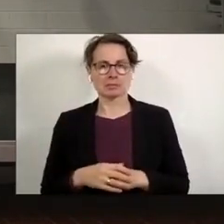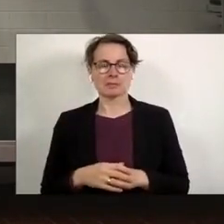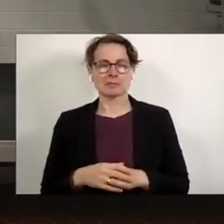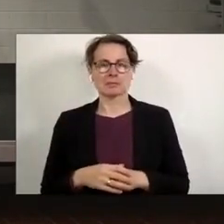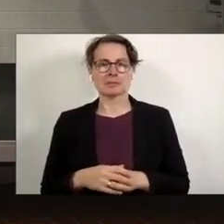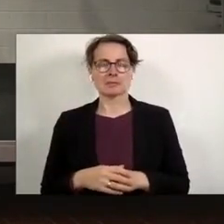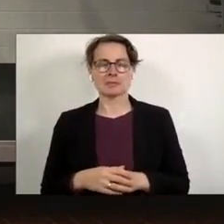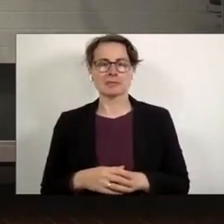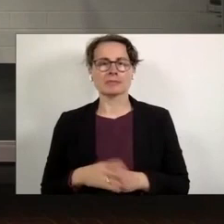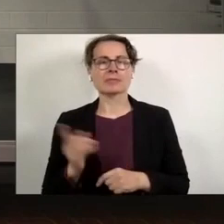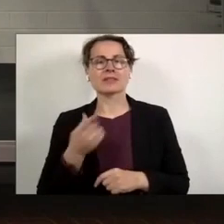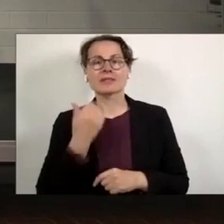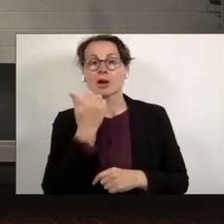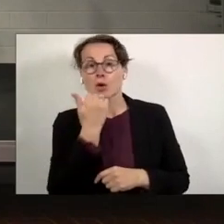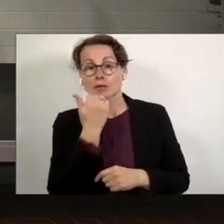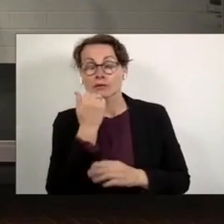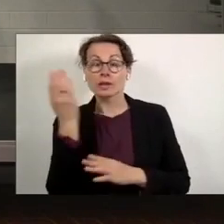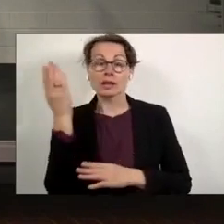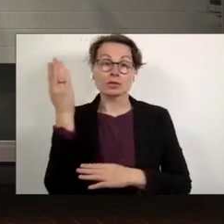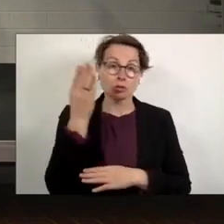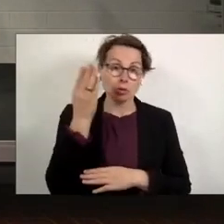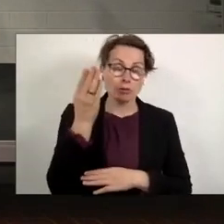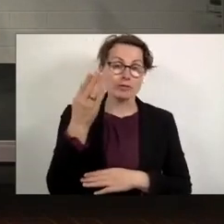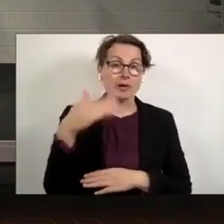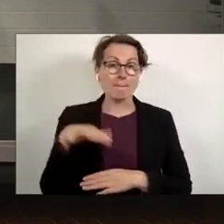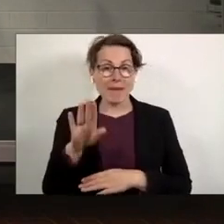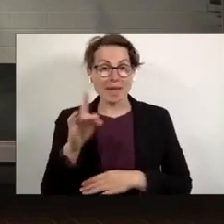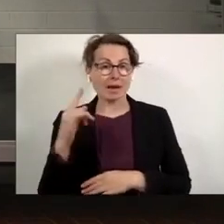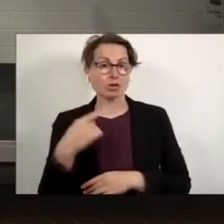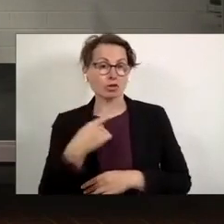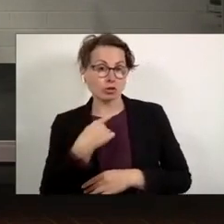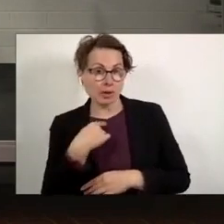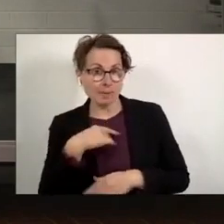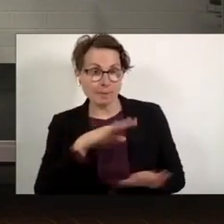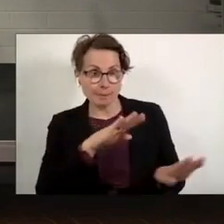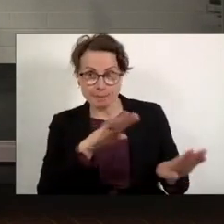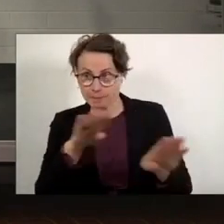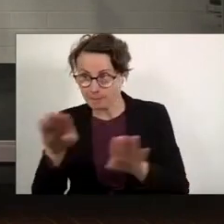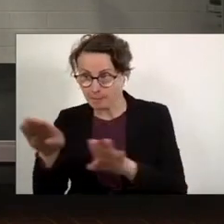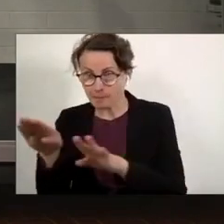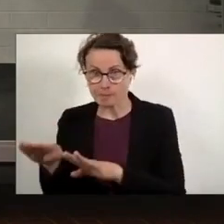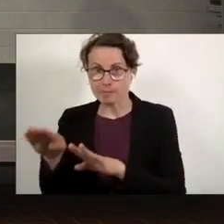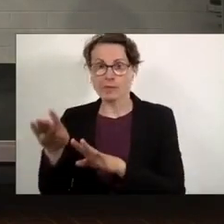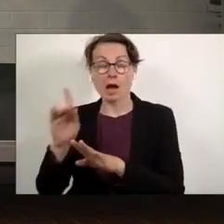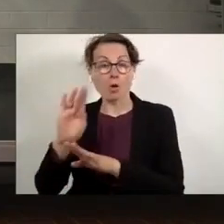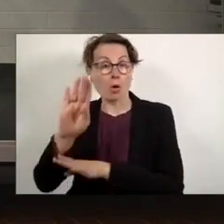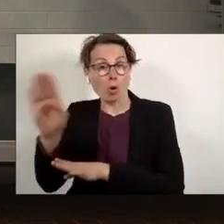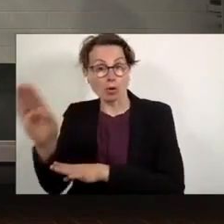Wir hoffen in Zukunft noch mehr Stimmen hören zu können, in denen die Geschichten von Ossis of Color sichtbar werden.